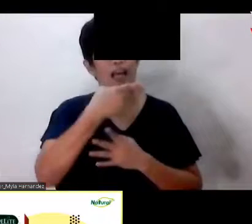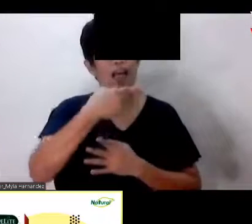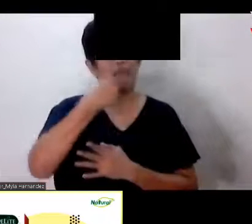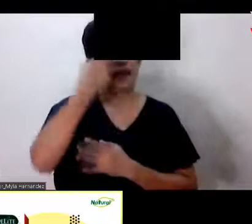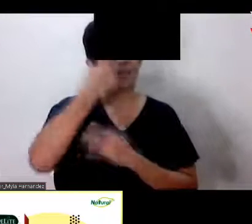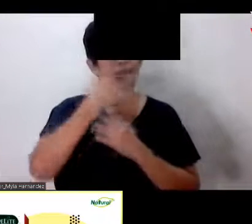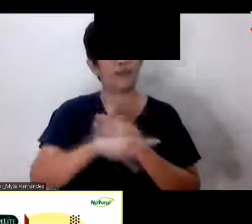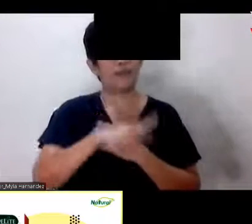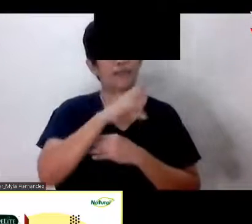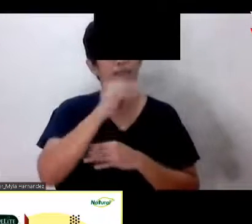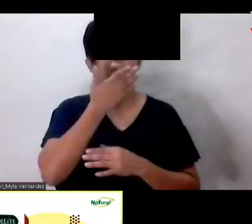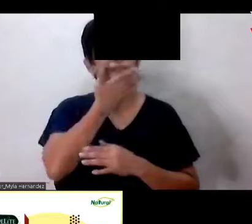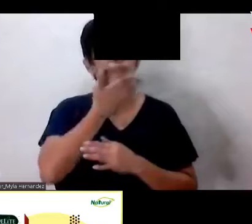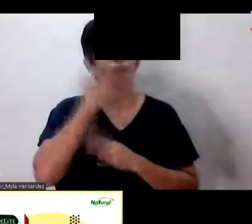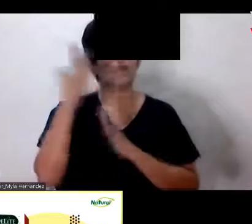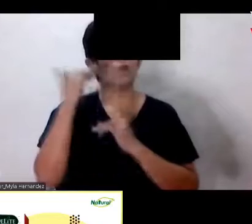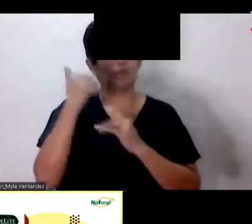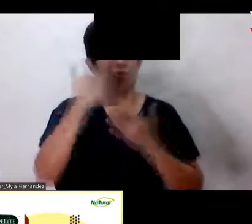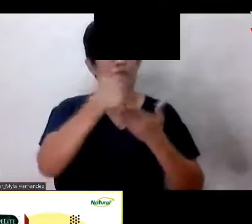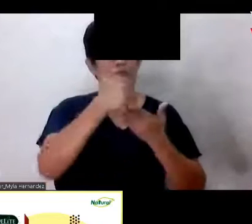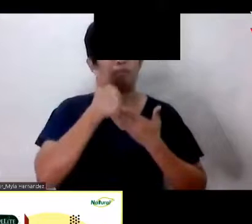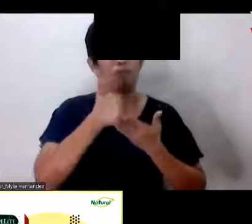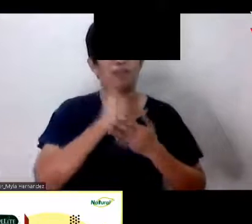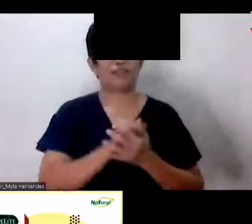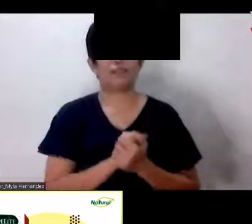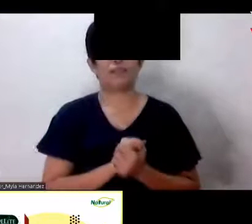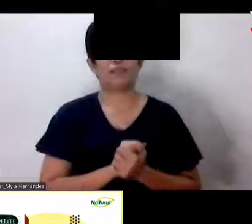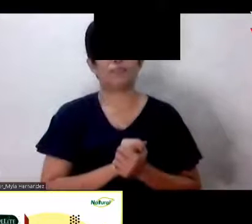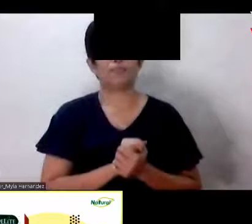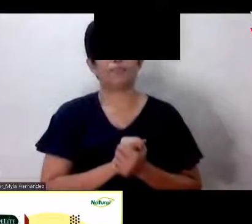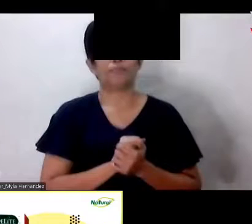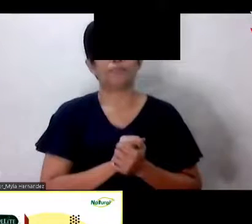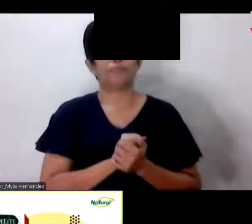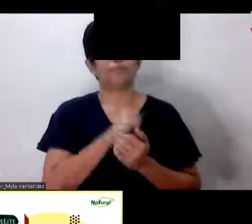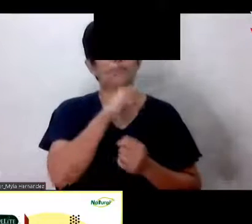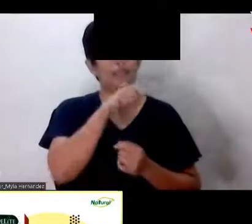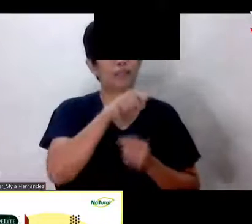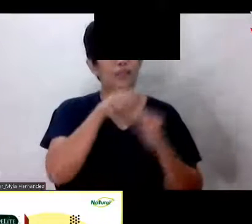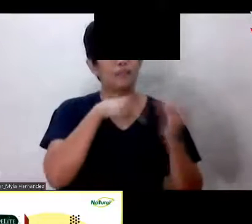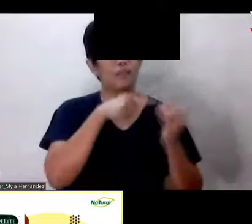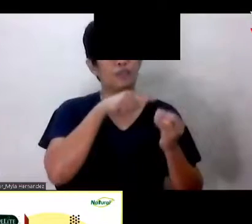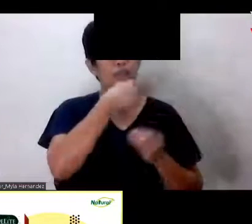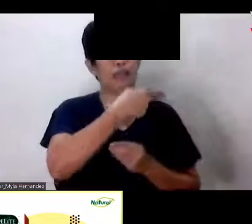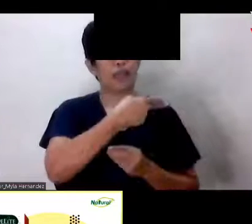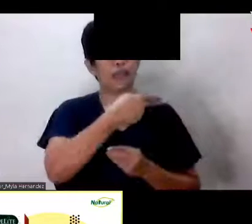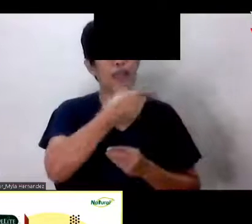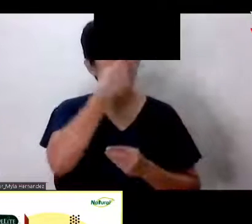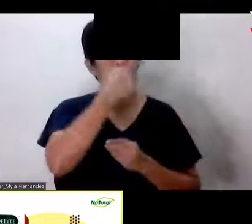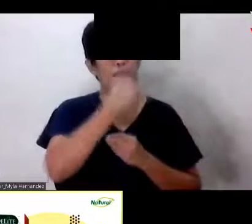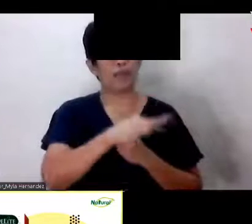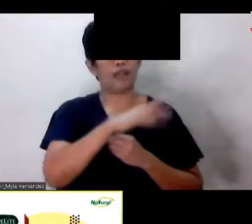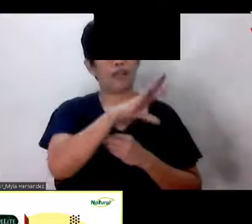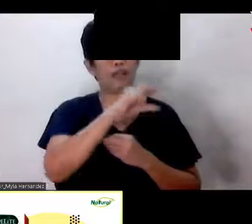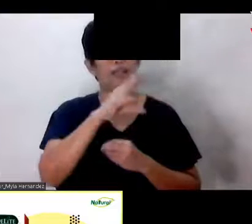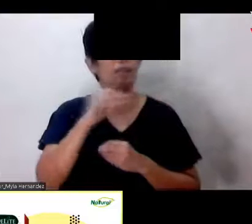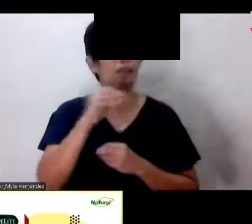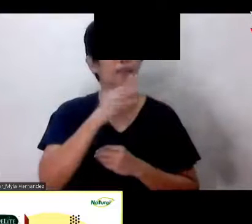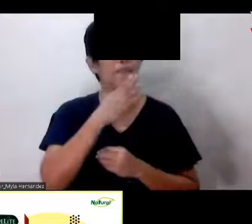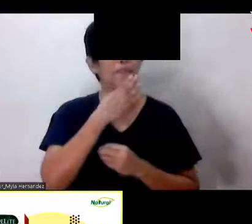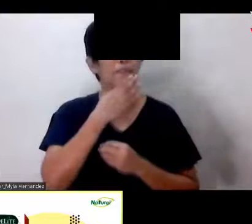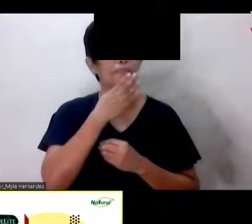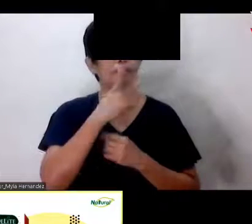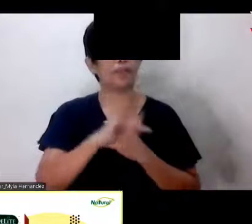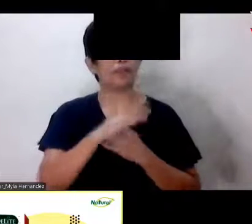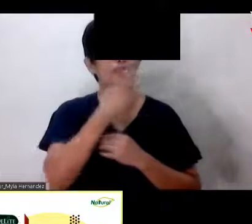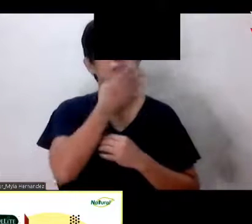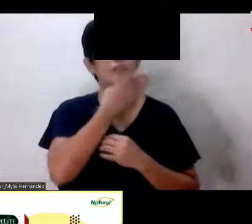at sugar Sana po matulungan nyo po ako Yung sa high blood at blood sugar Yung sa sugar po Definitely Taking